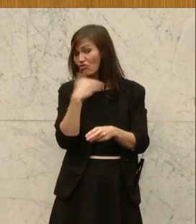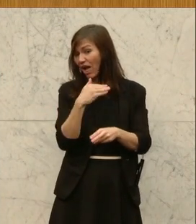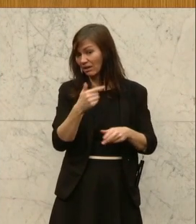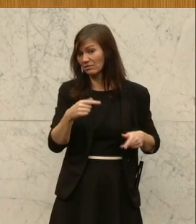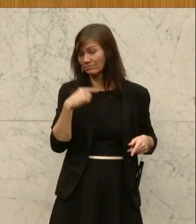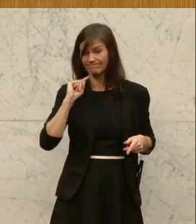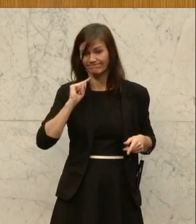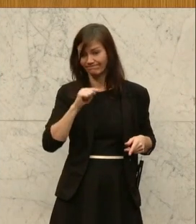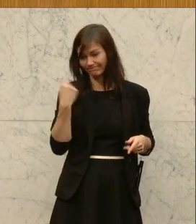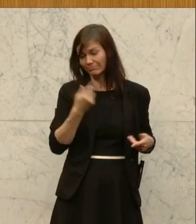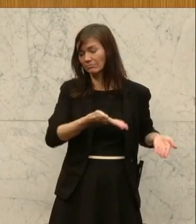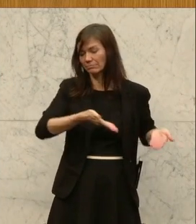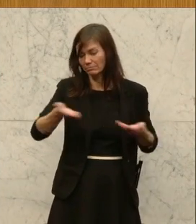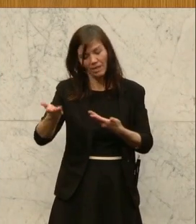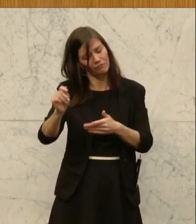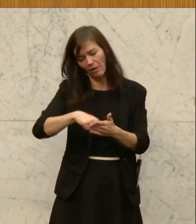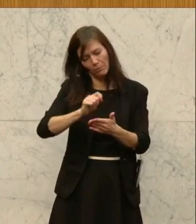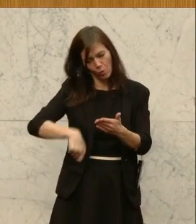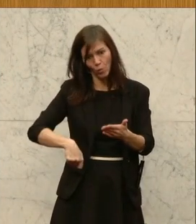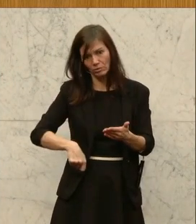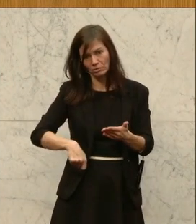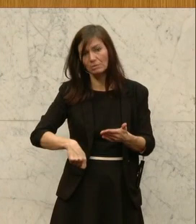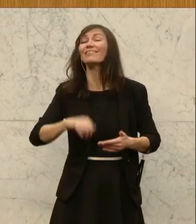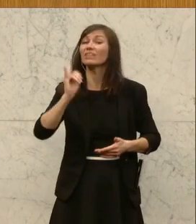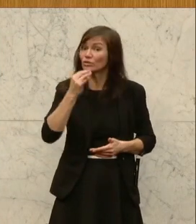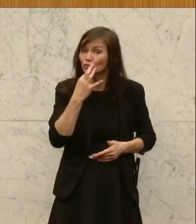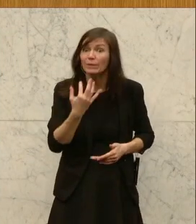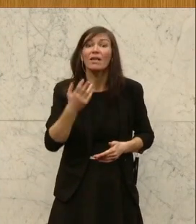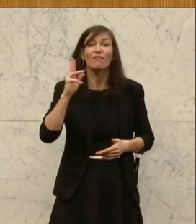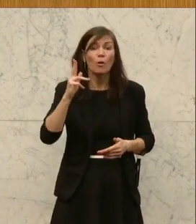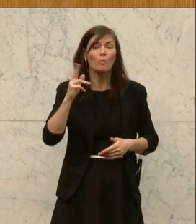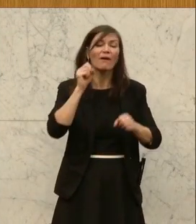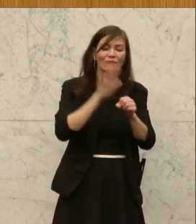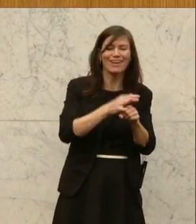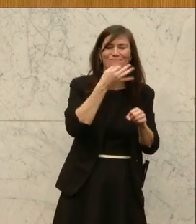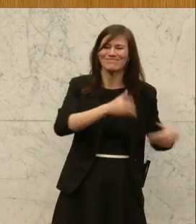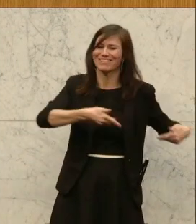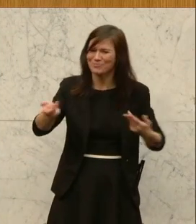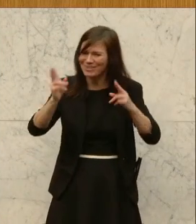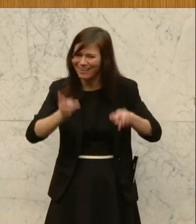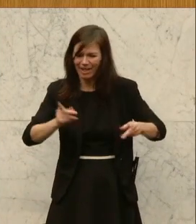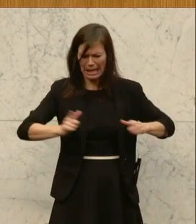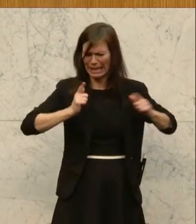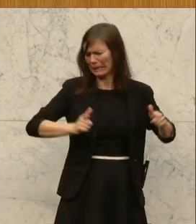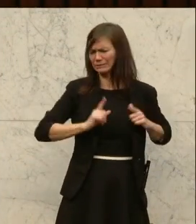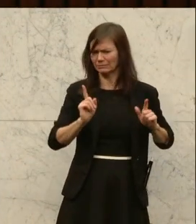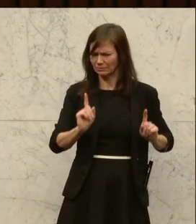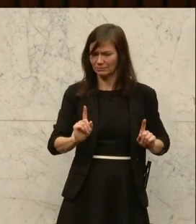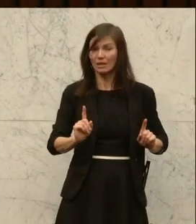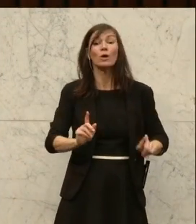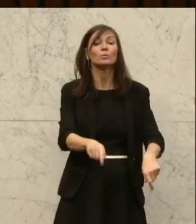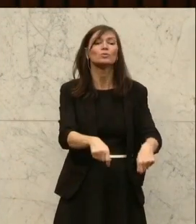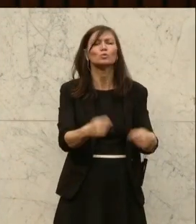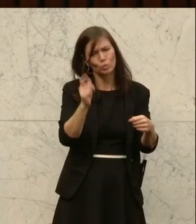Das ist auch sinnvoll, weil es stimmt, Fleisch lässt sich leichter transportieren als Lebendtiere. Und Zuchttiere, da möchte ich schon nochmal drauf